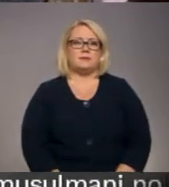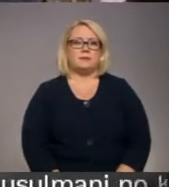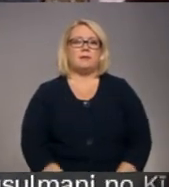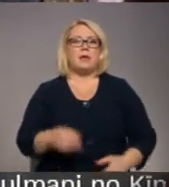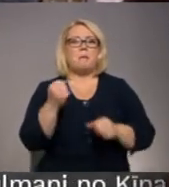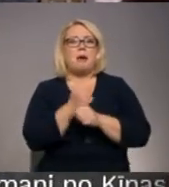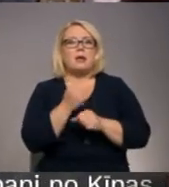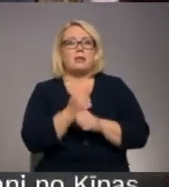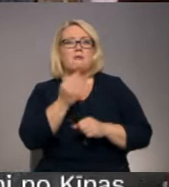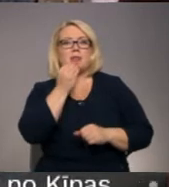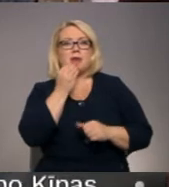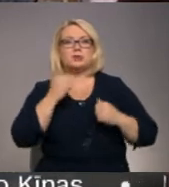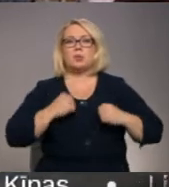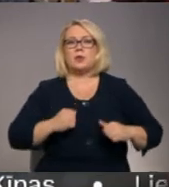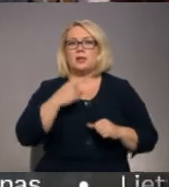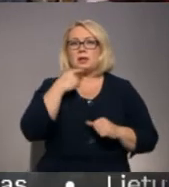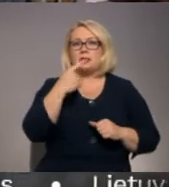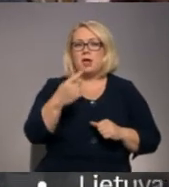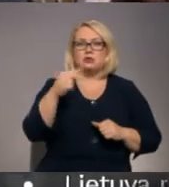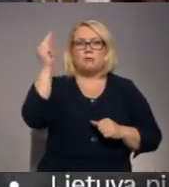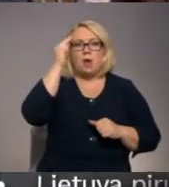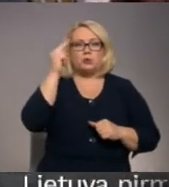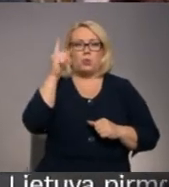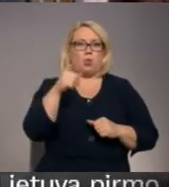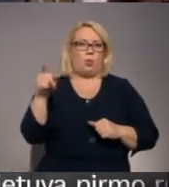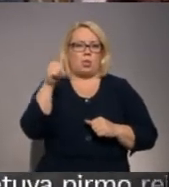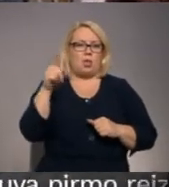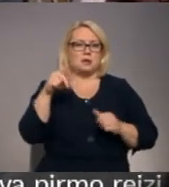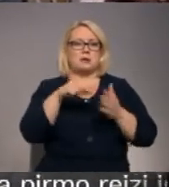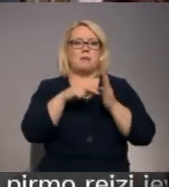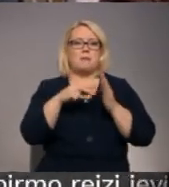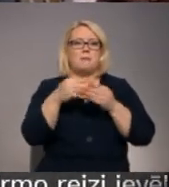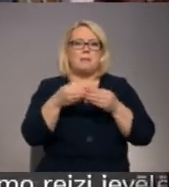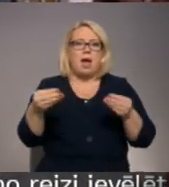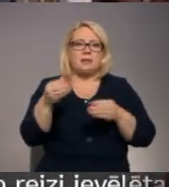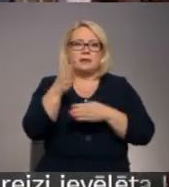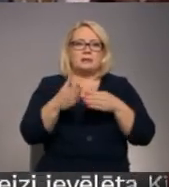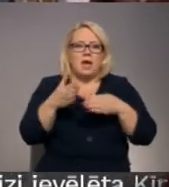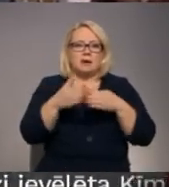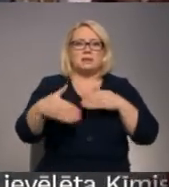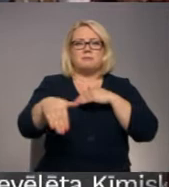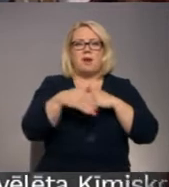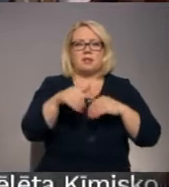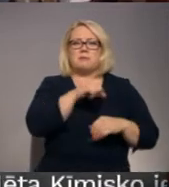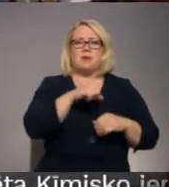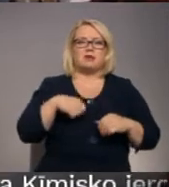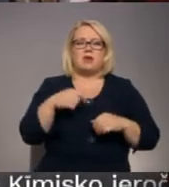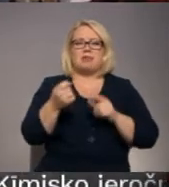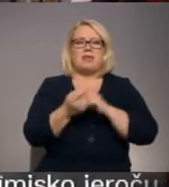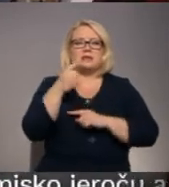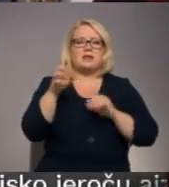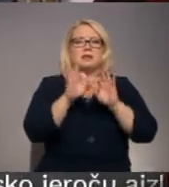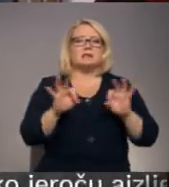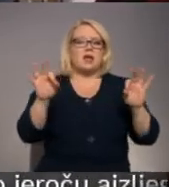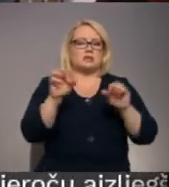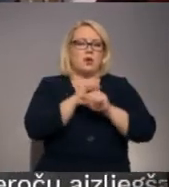Pagatavot ēst, godīgi teikšu, mācos no nullas. Plāni sagriest kaut ko man vēl palīdz, pašai nesenāk vēl tik skaisti un